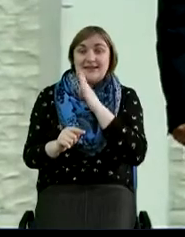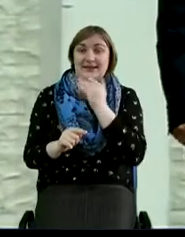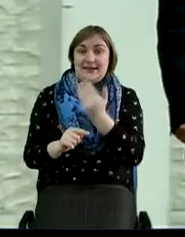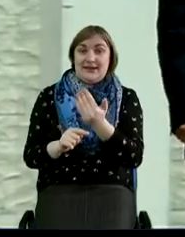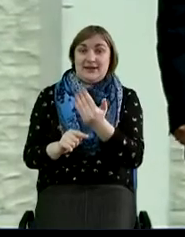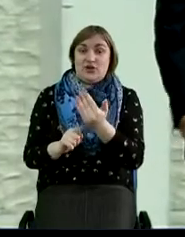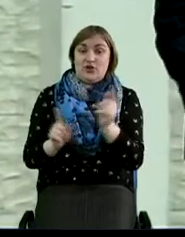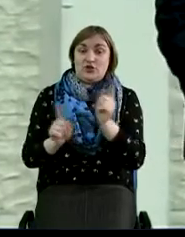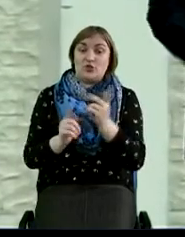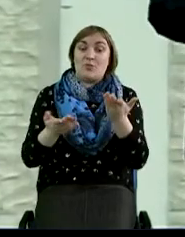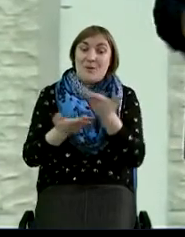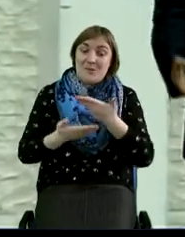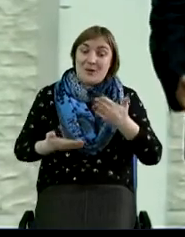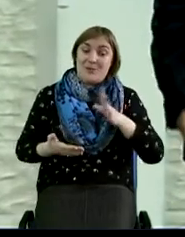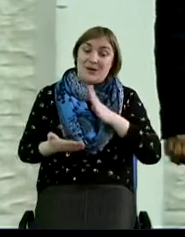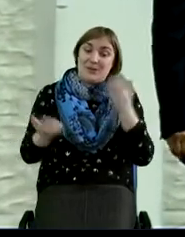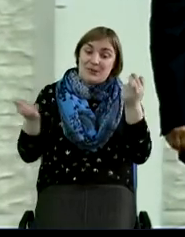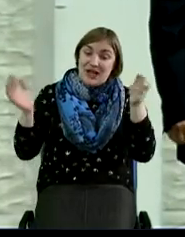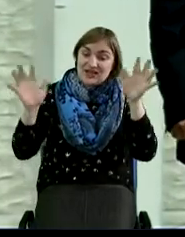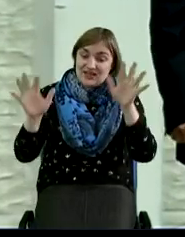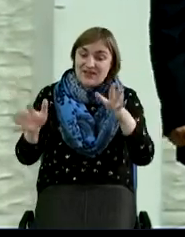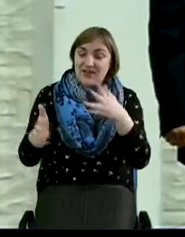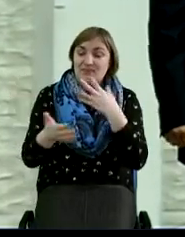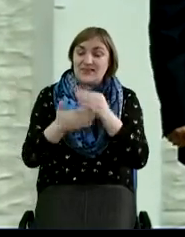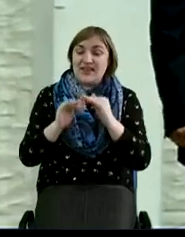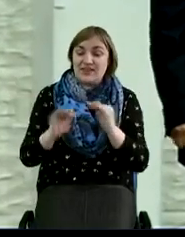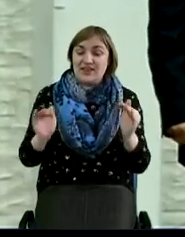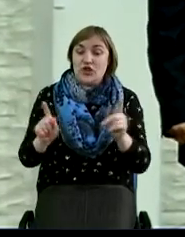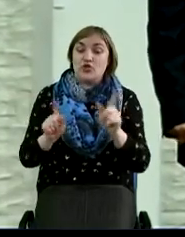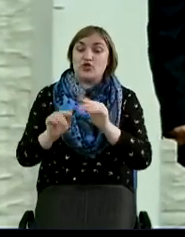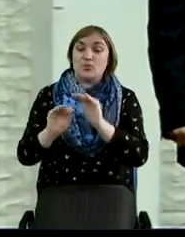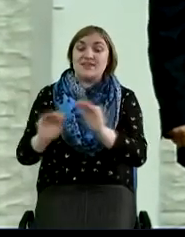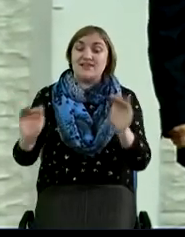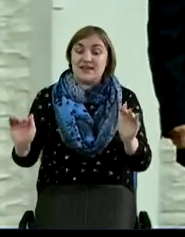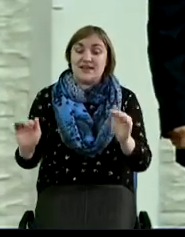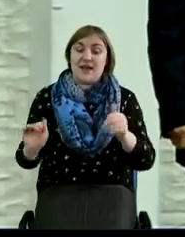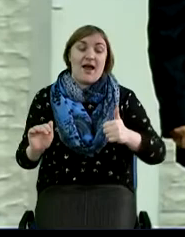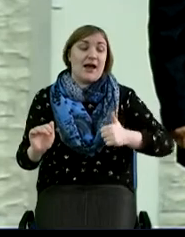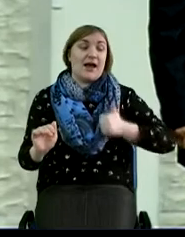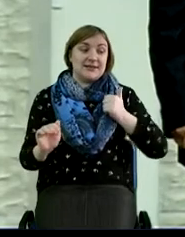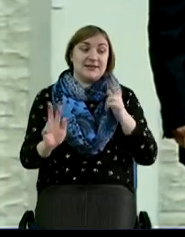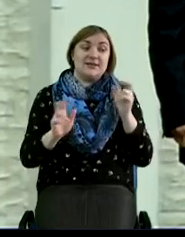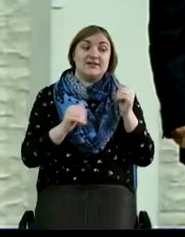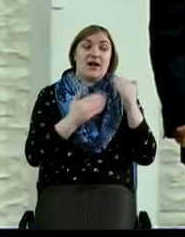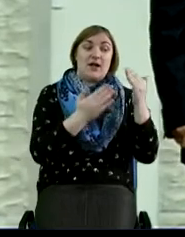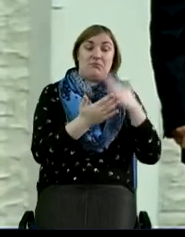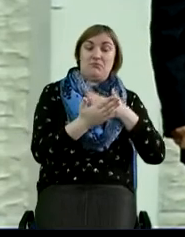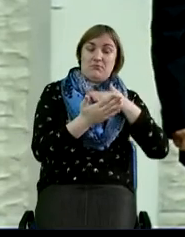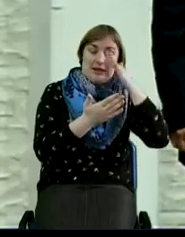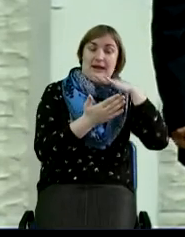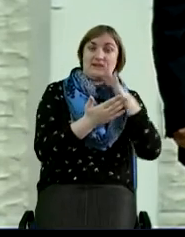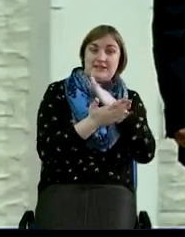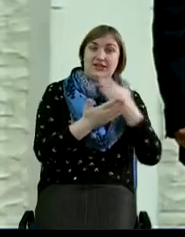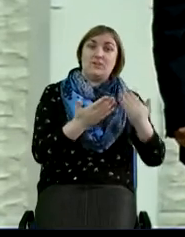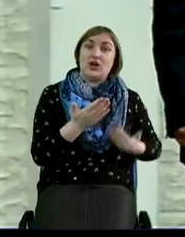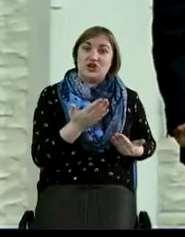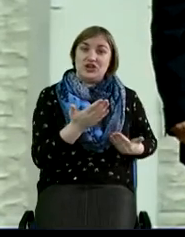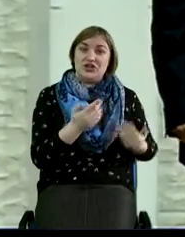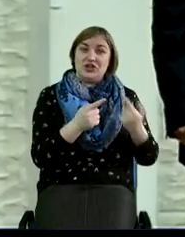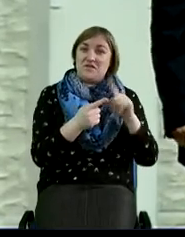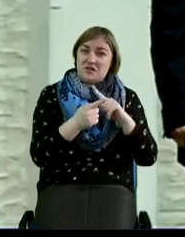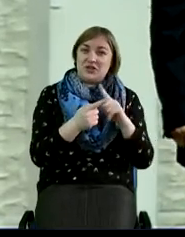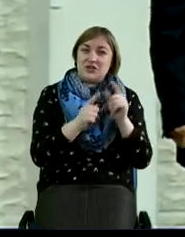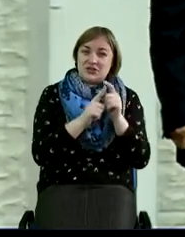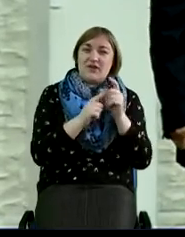чтобы наши дети гордились нами, как мы прожили жизнь. Вы знаете, в этих словах скрыт очень глубокий